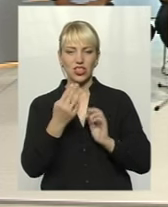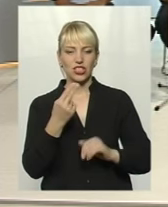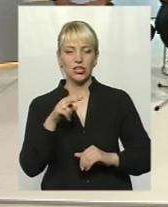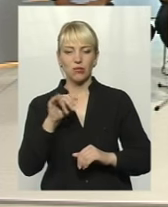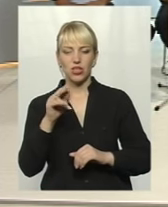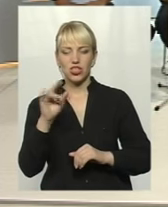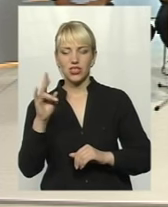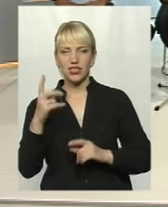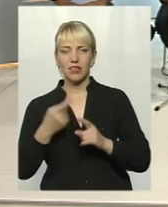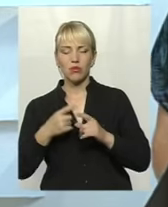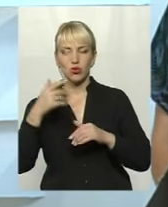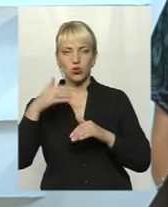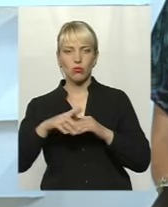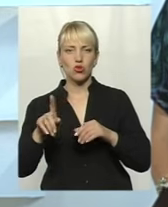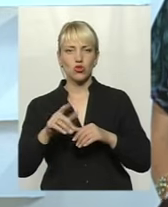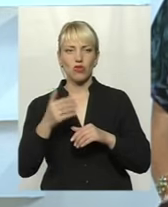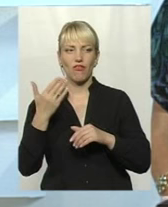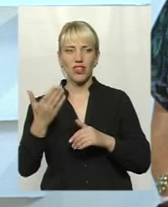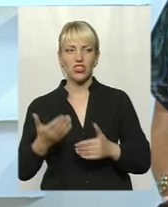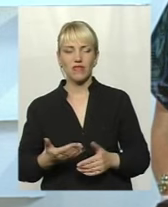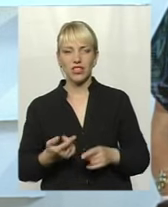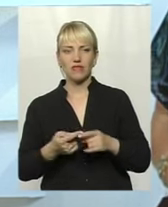найважливіші, тому що ви живете в цьому селі.